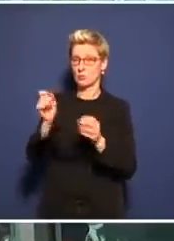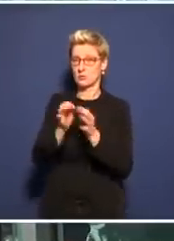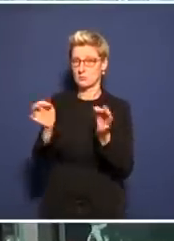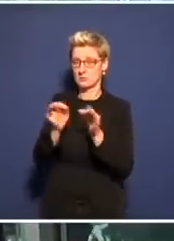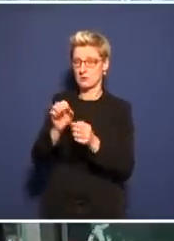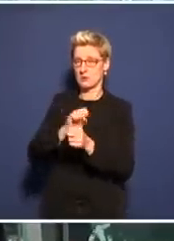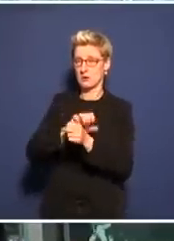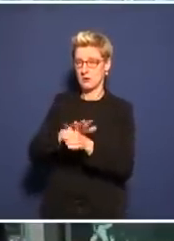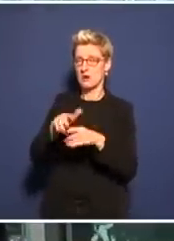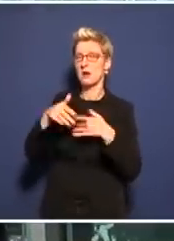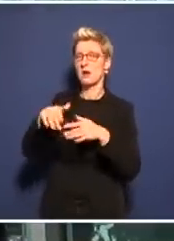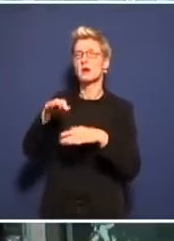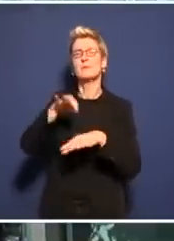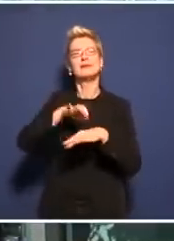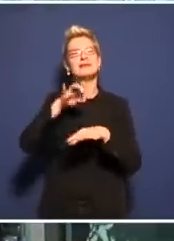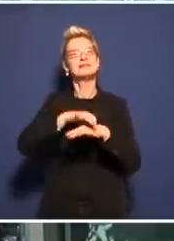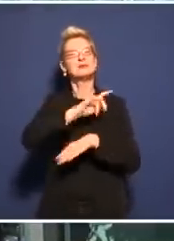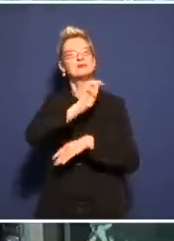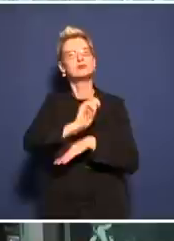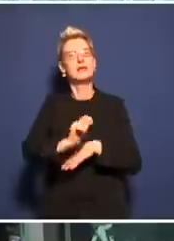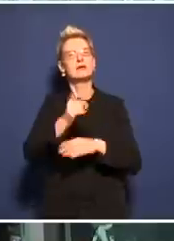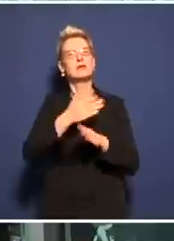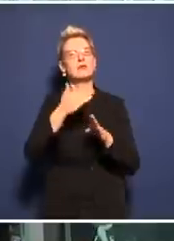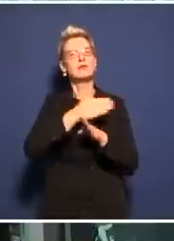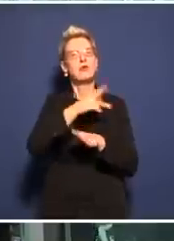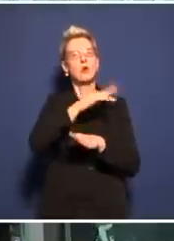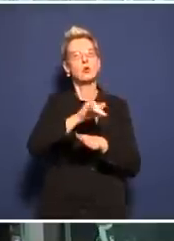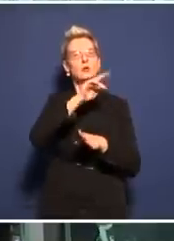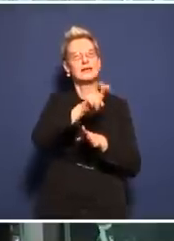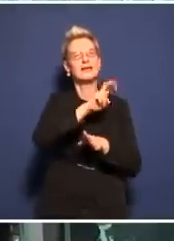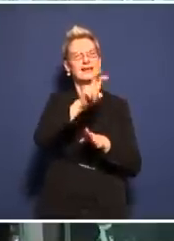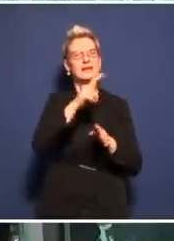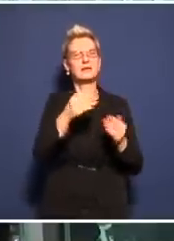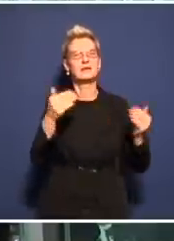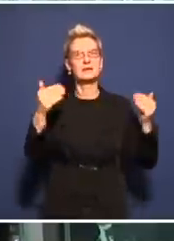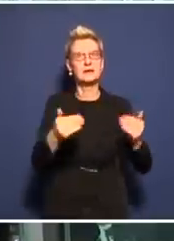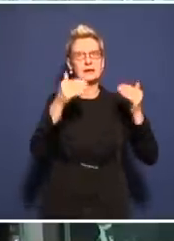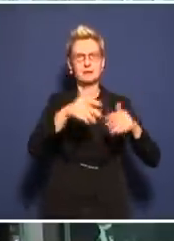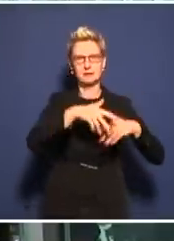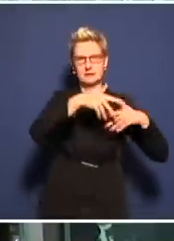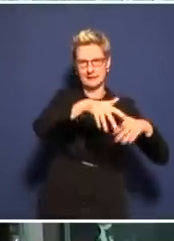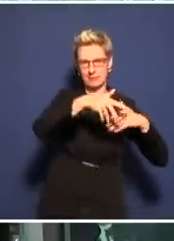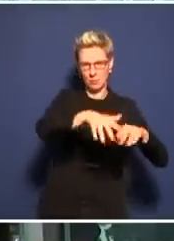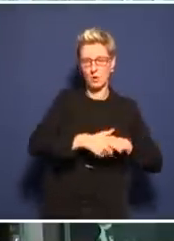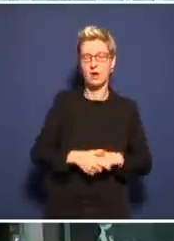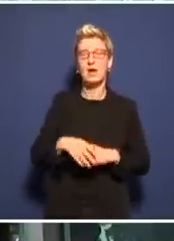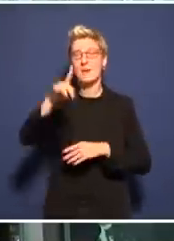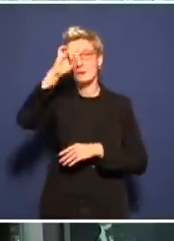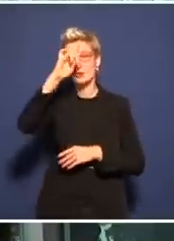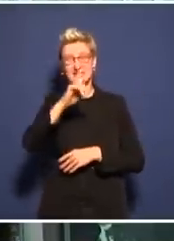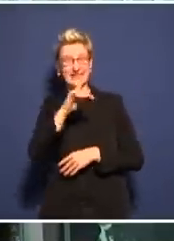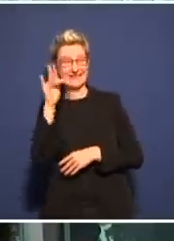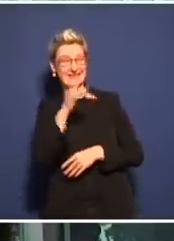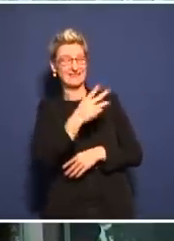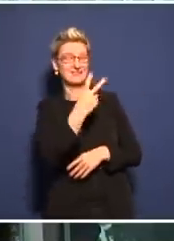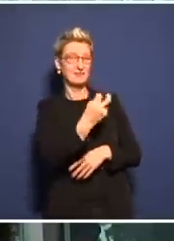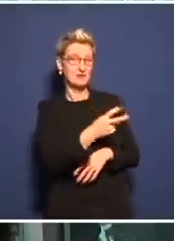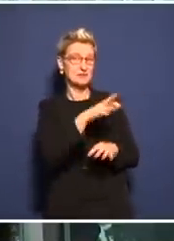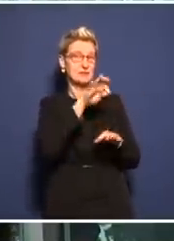haben Medizinstudenten vor der Uniklinik eine Gegendemonstration gehalten. Die Polizei hat darauf hingegen mehr als 20 Medizinstudenten